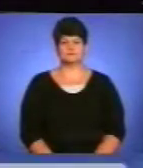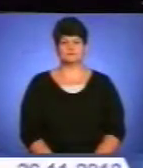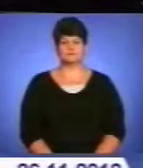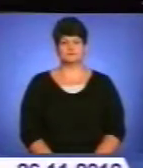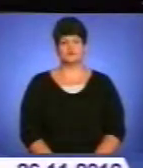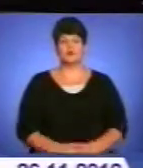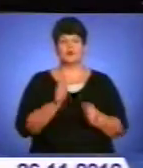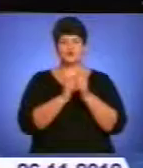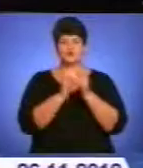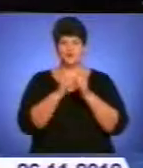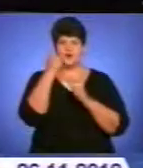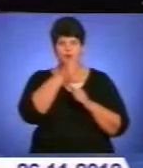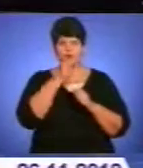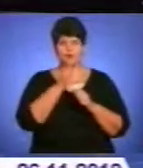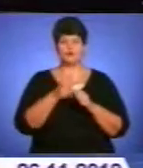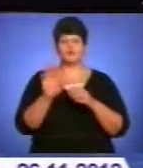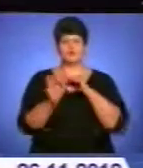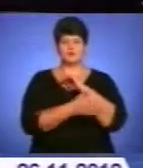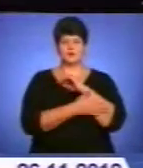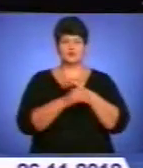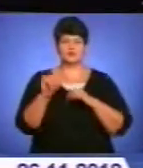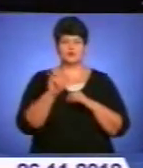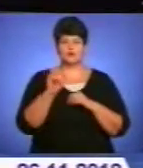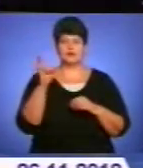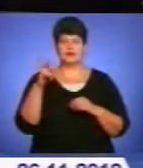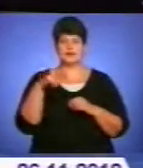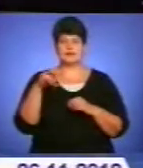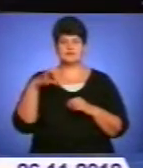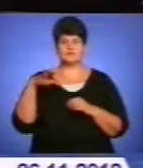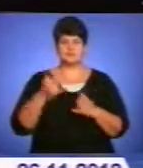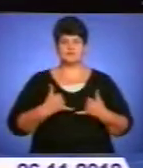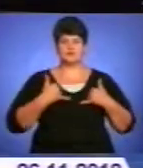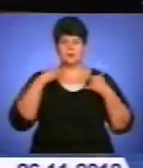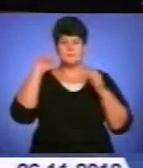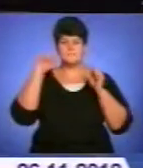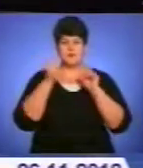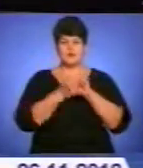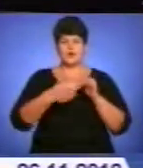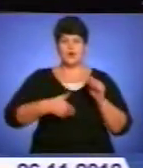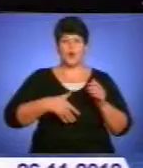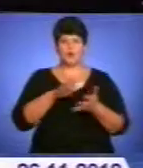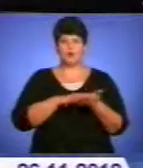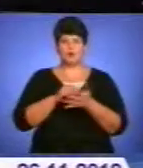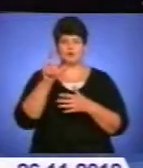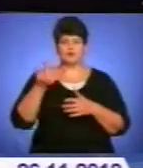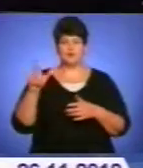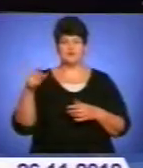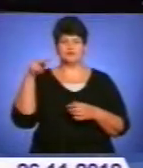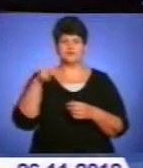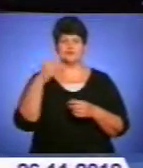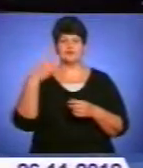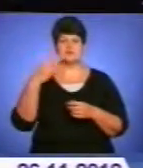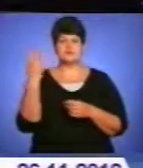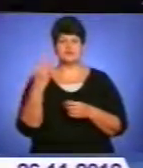Щороку останньої суботи листопада Україна вшановує День пам'яті жертв Володоморів 32-33 років. Задати загиблих